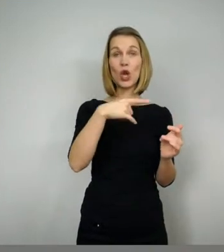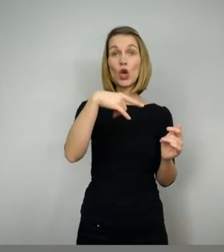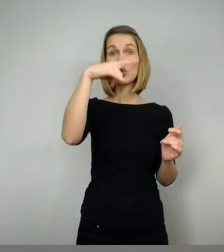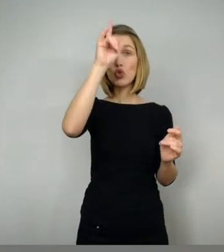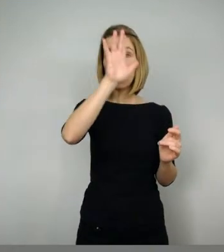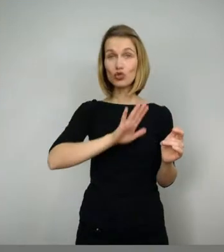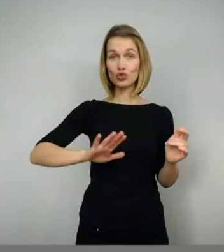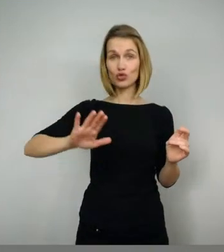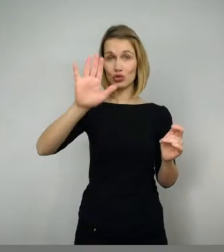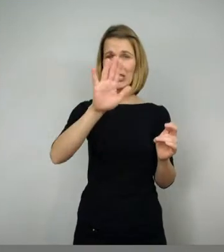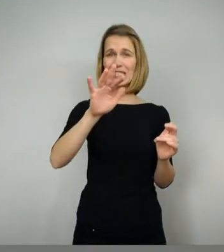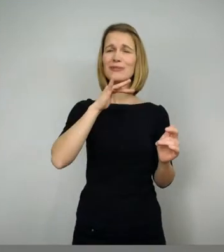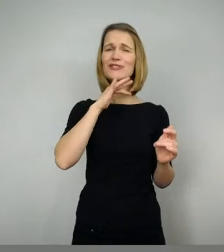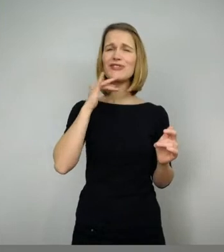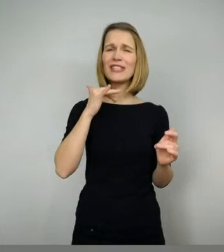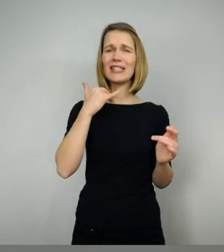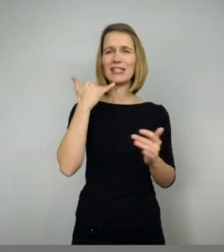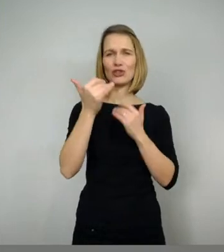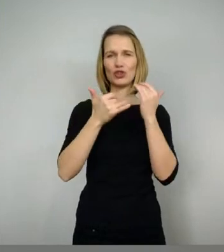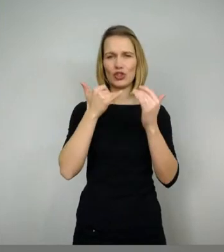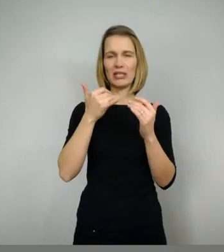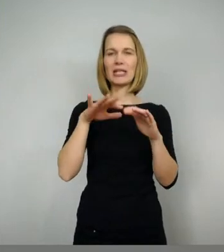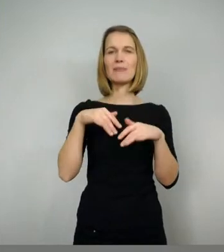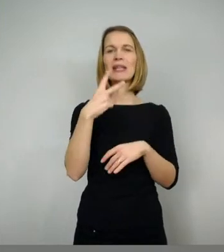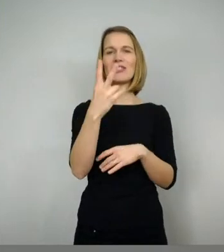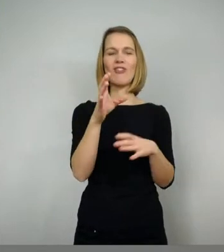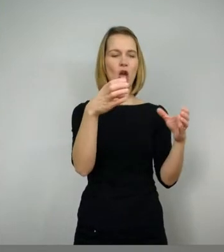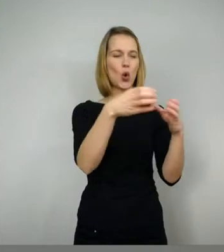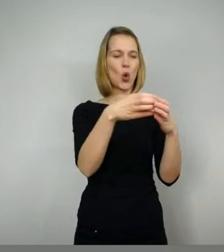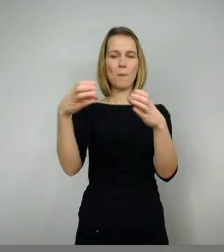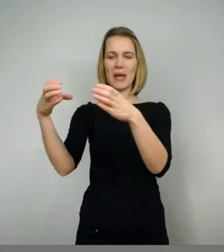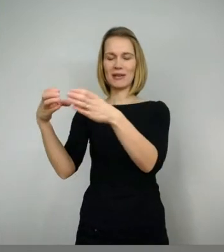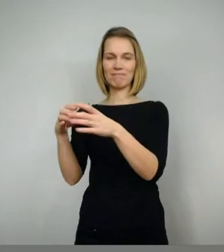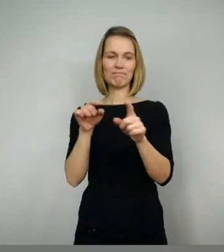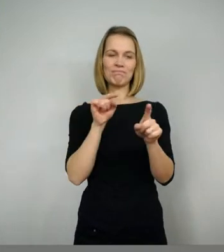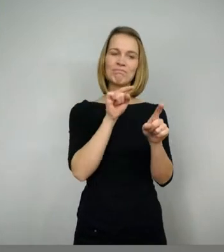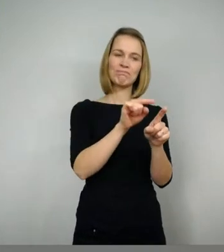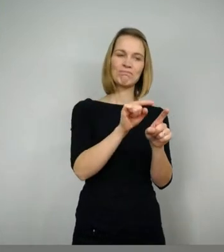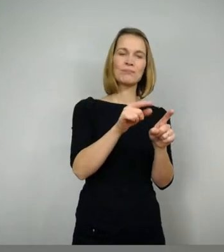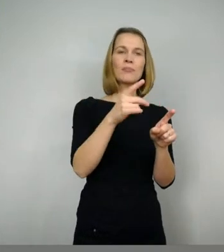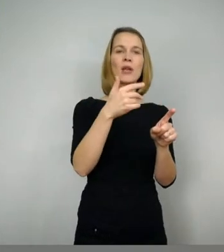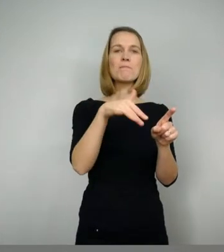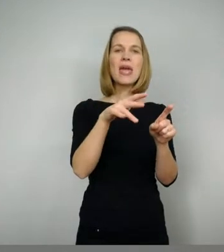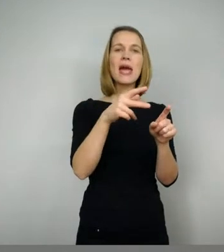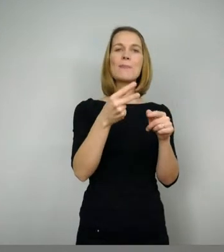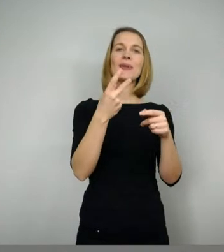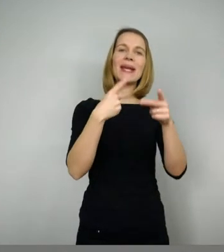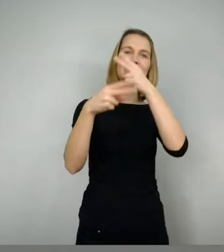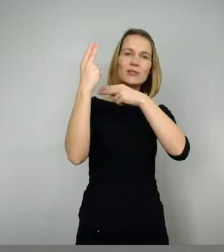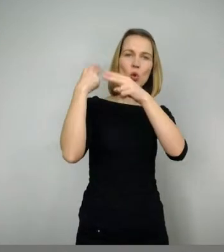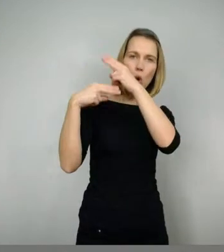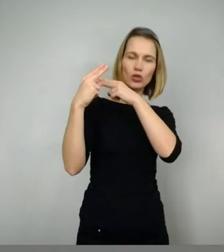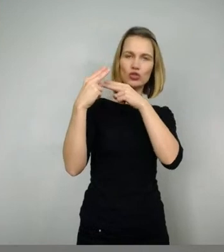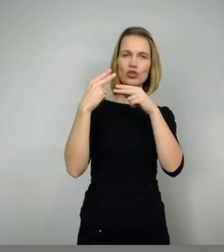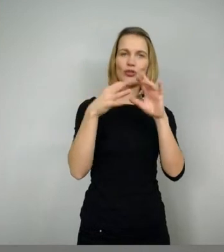Geschichten. Die lassen sich ganz grob in zwei Gruppen einteilen. Einmal die, die eher historisch sind, die nennen wir historische Dietrich-Epic,